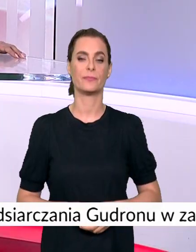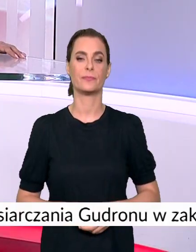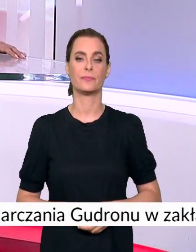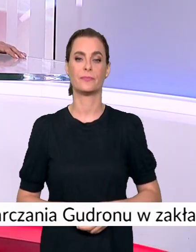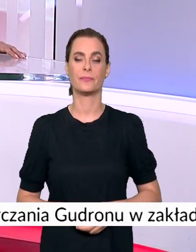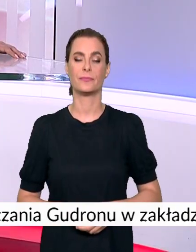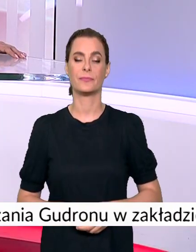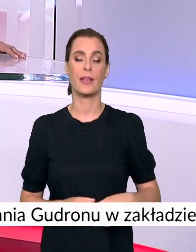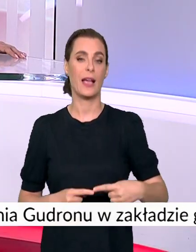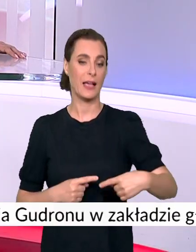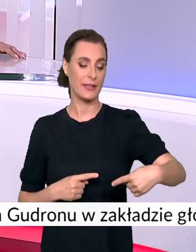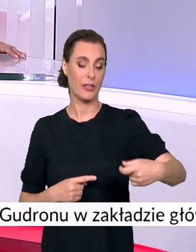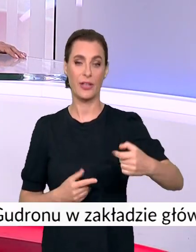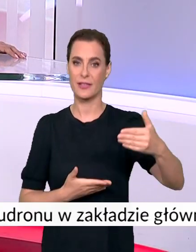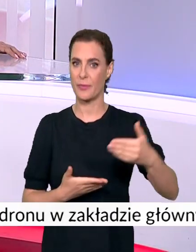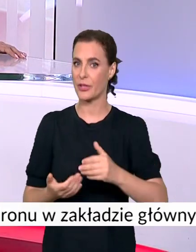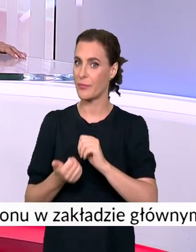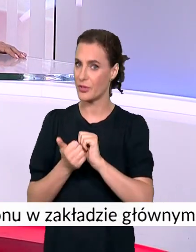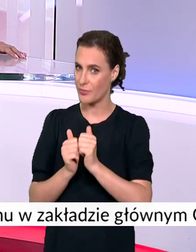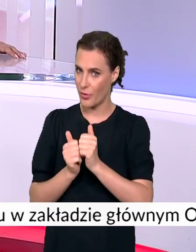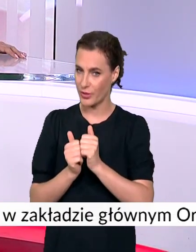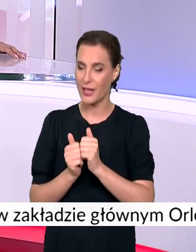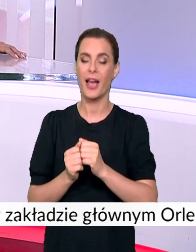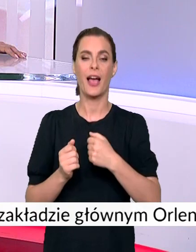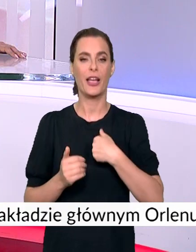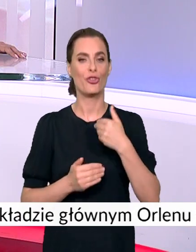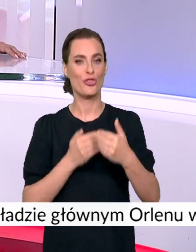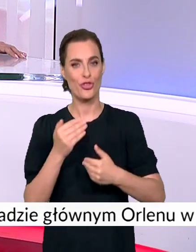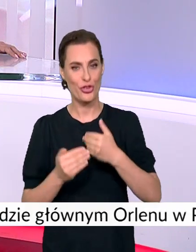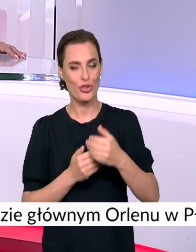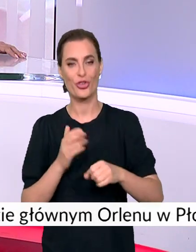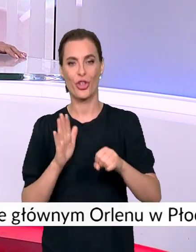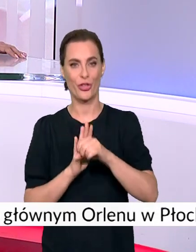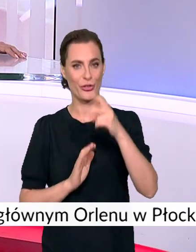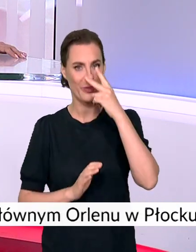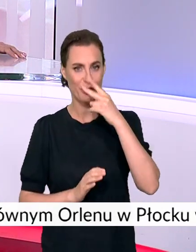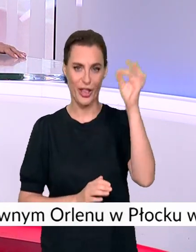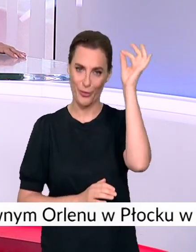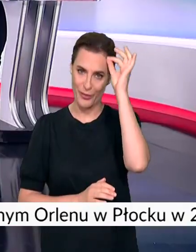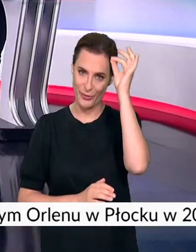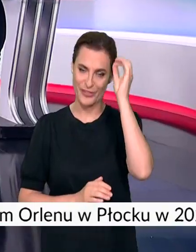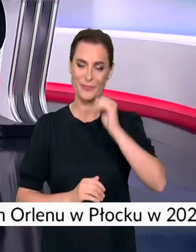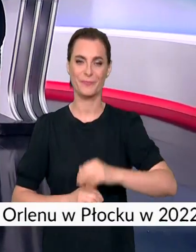A już za moment na naszej antenie Sport i Bogdan Saturnus ja życzę spokojnego wieczoru i do zobaczenia.